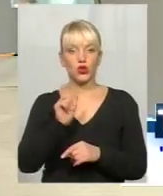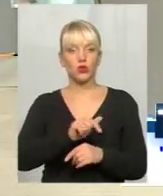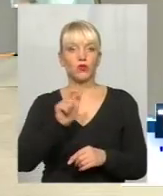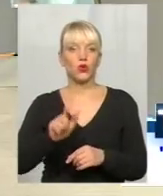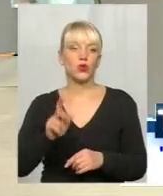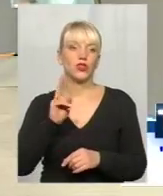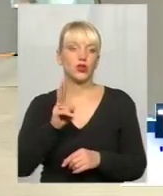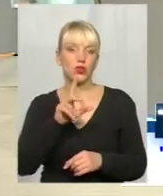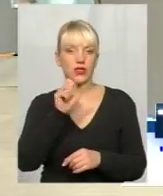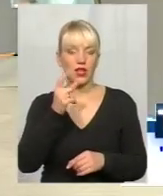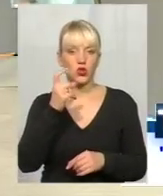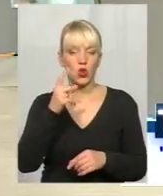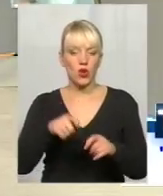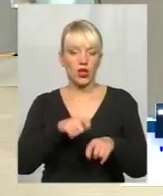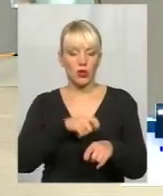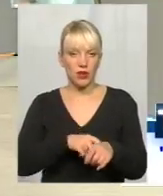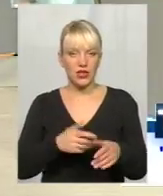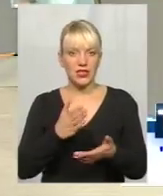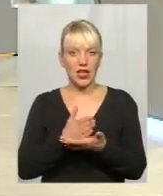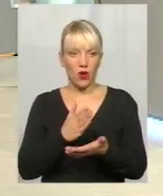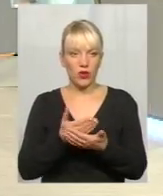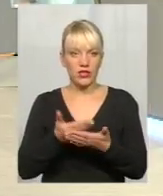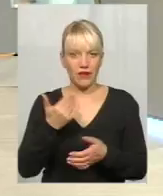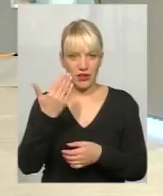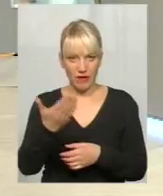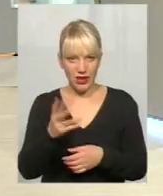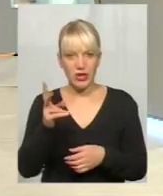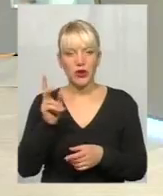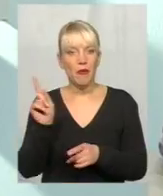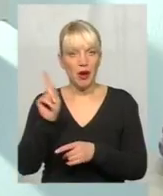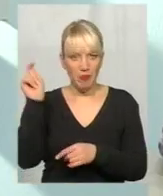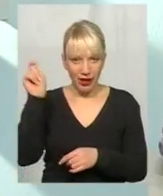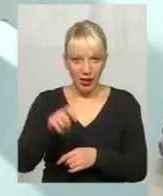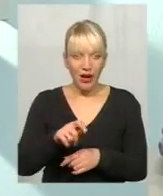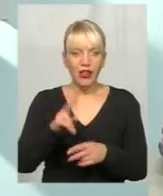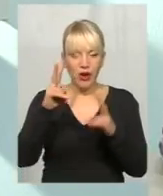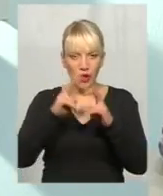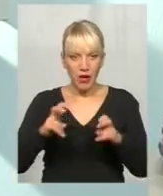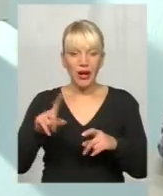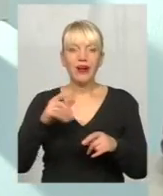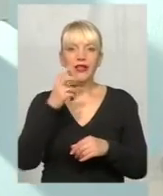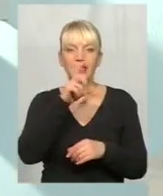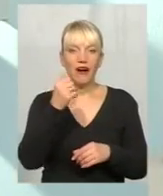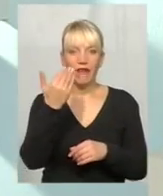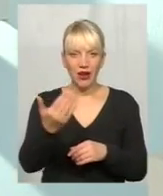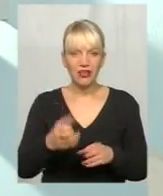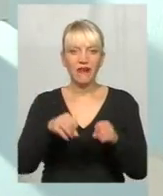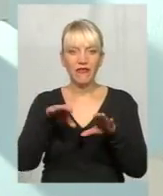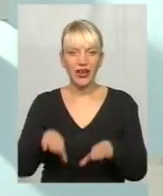якісь там, які за 100 кілометрів від вас знаходяться, так, приїхали, розібралися і за вас вирішили оці ваші, ну,